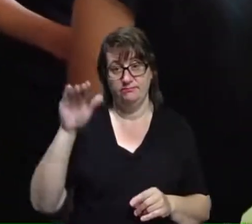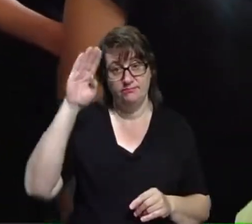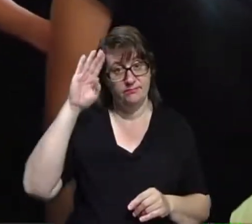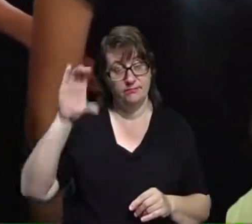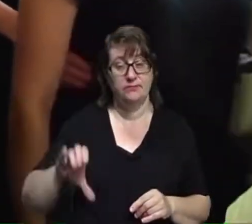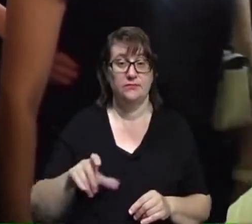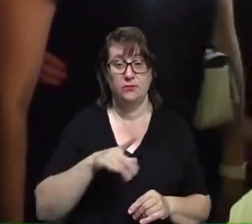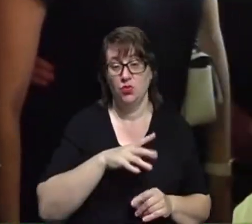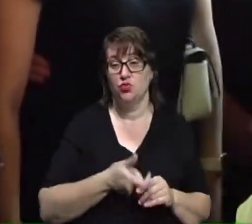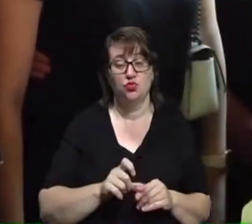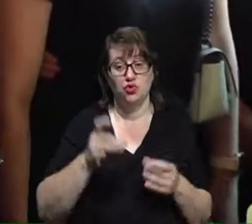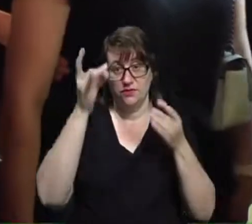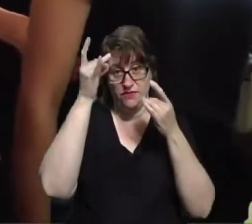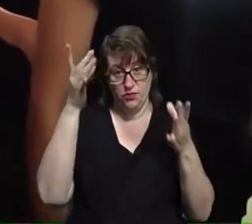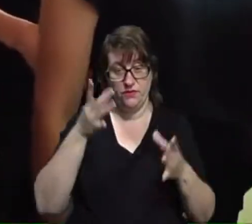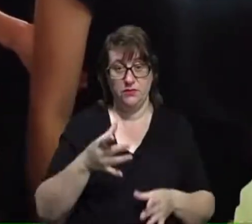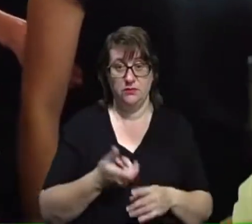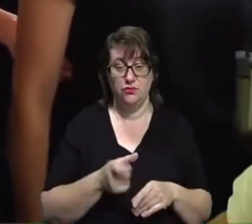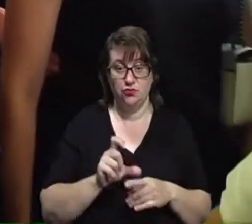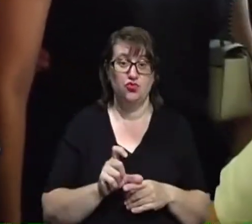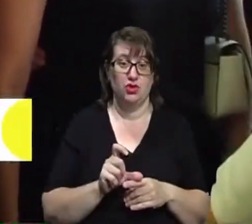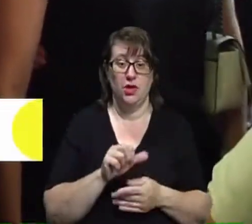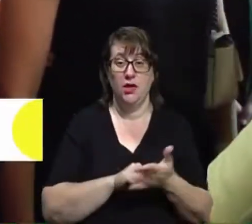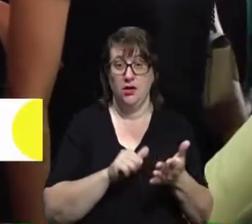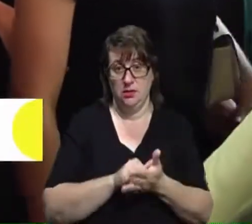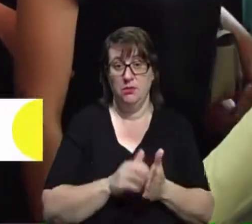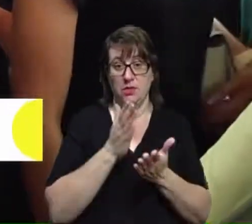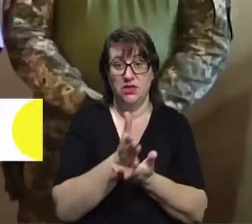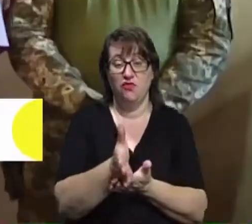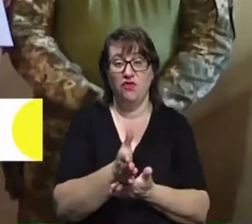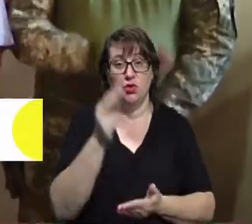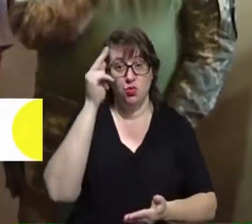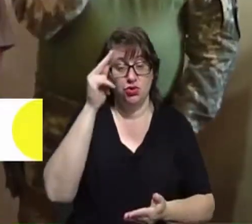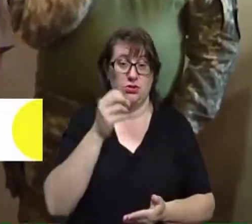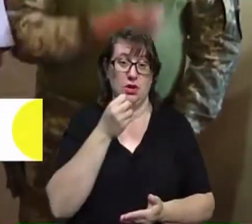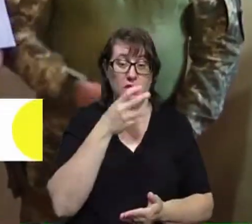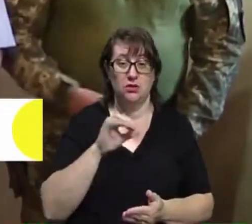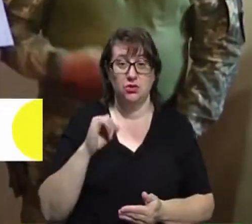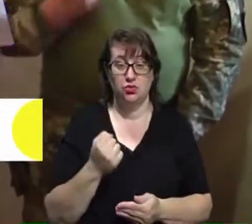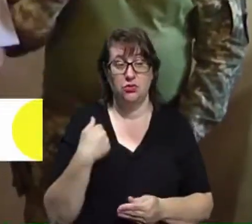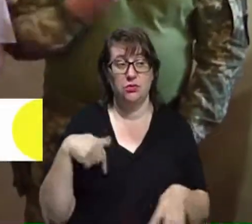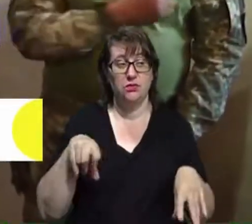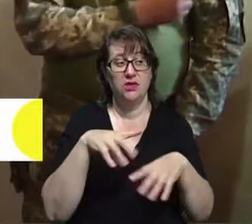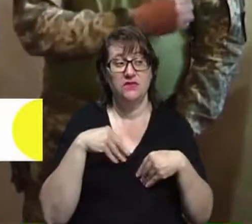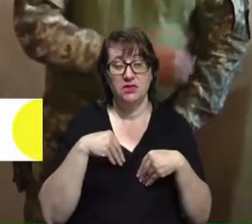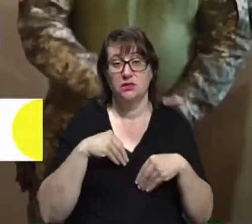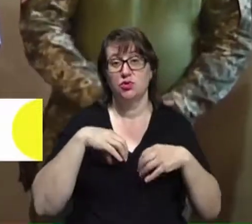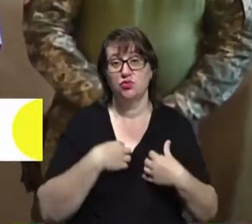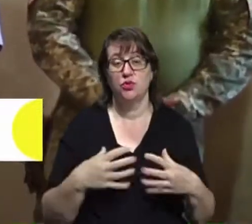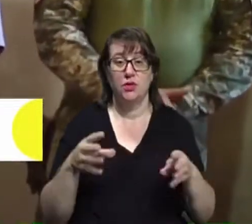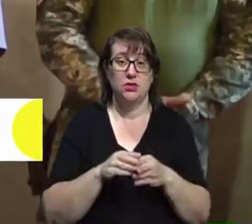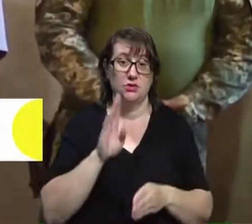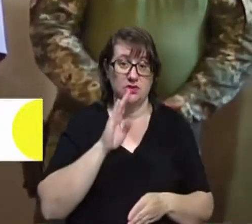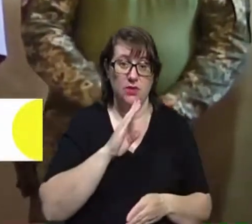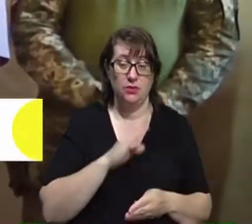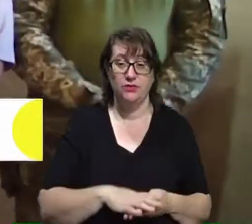вихована, надзвичайно вмотивований учень, надзвичайно гарний друг. Ми всі сумуємо разом з мамою, всі